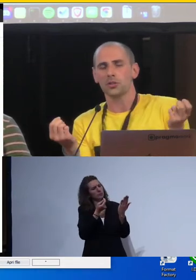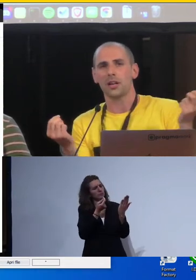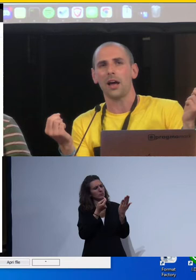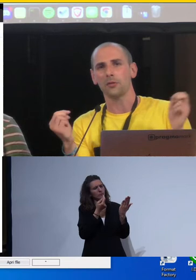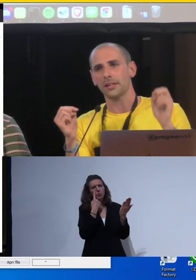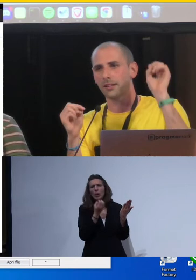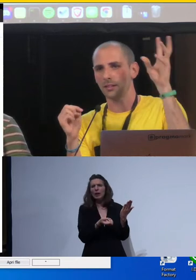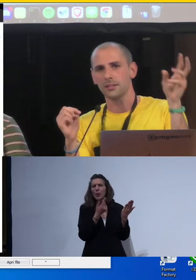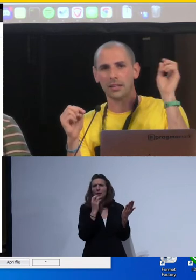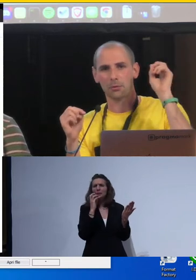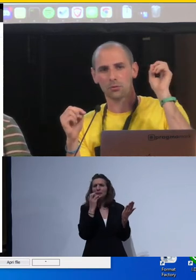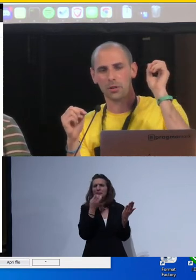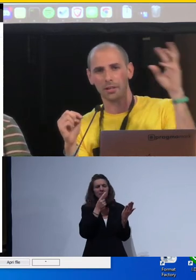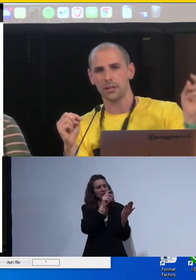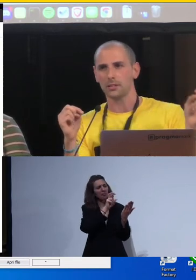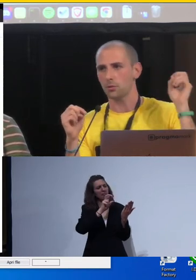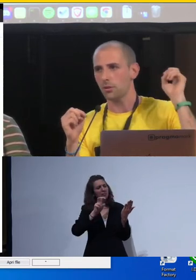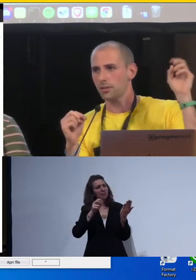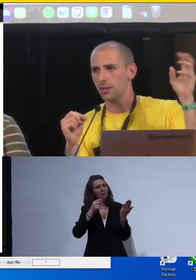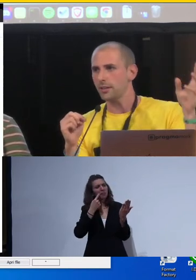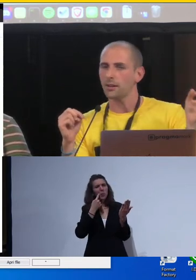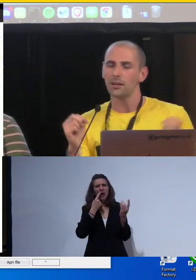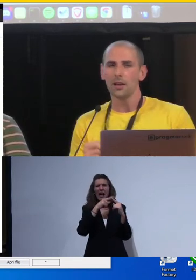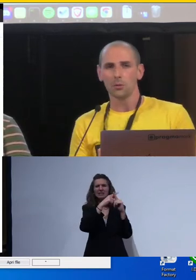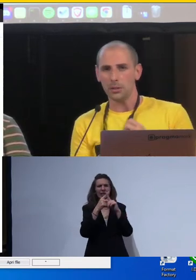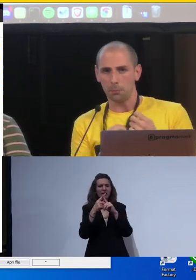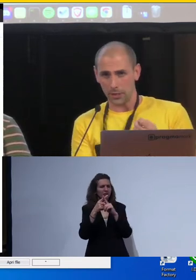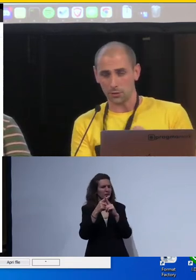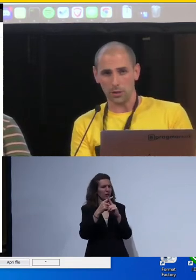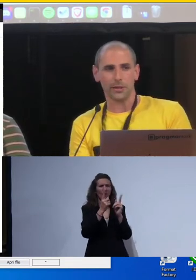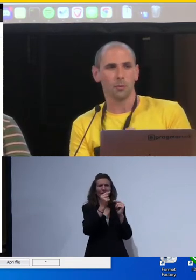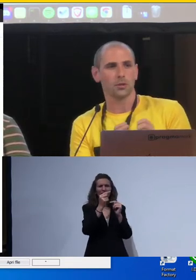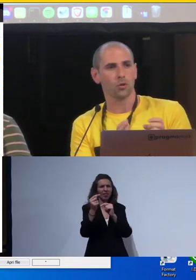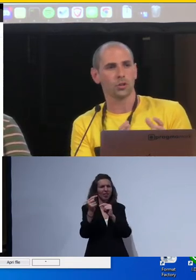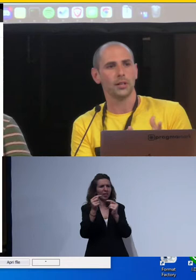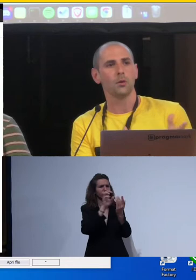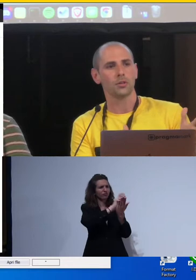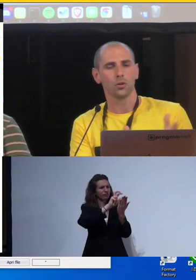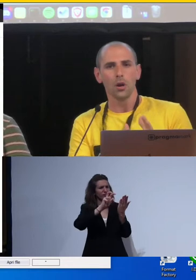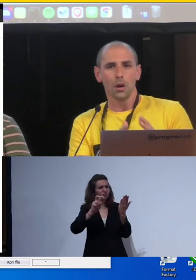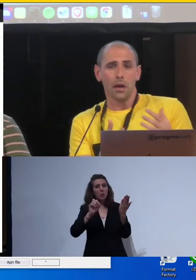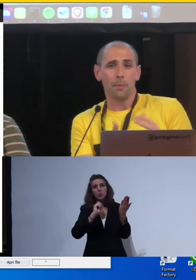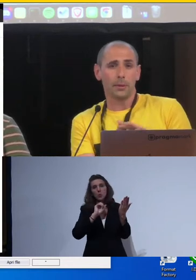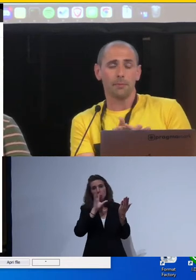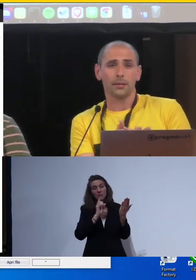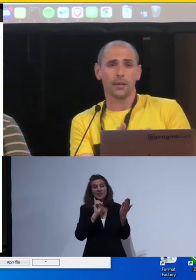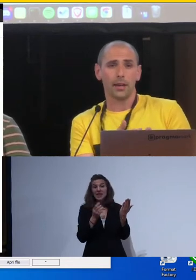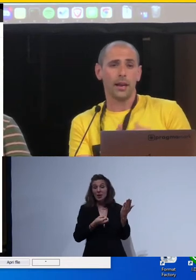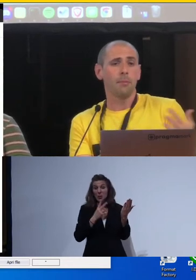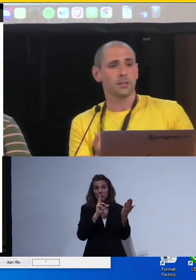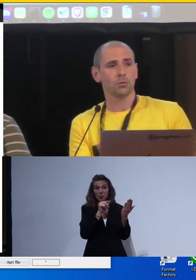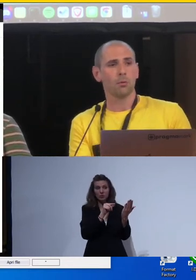linguaggio un po' strano, vedete caratteri strani che possono essere asterischi, possono essere tag, quindi potreste non capirlo, ma se conoscete il linguaggio, è praticamente